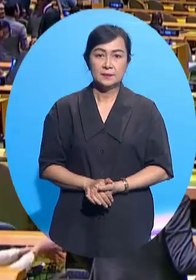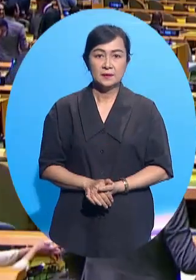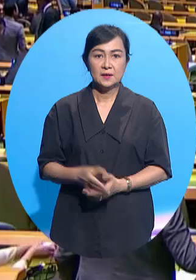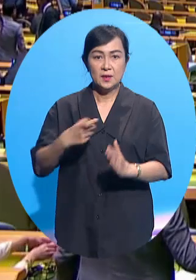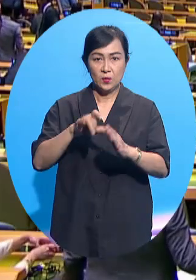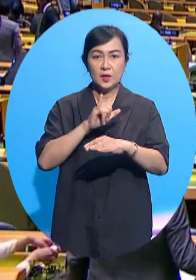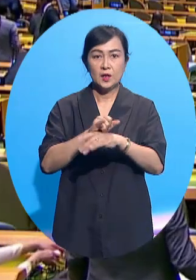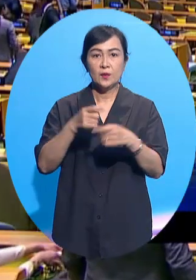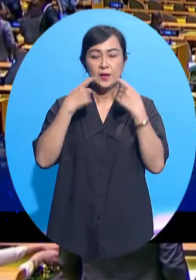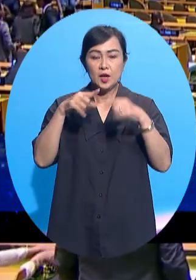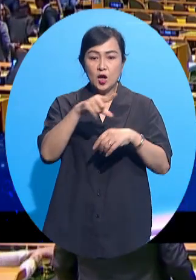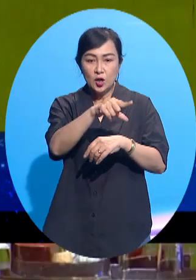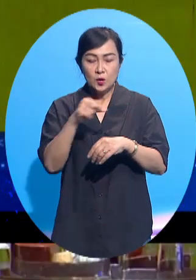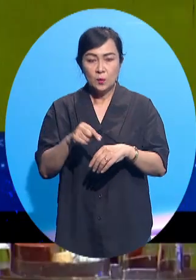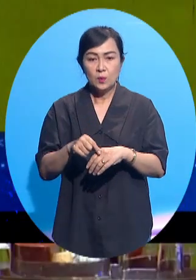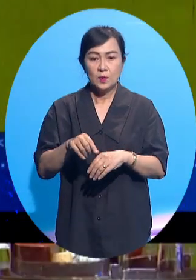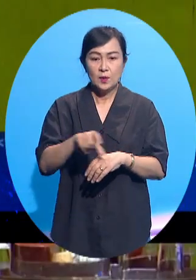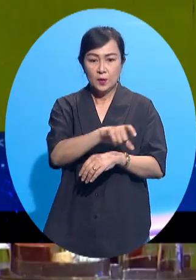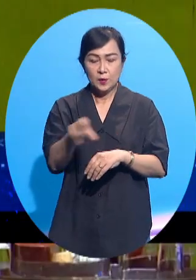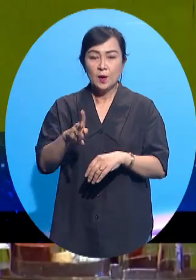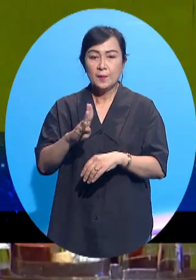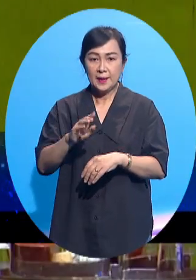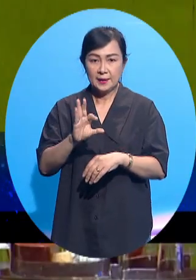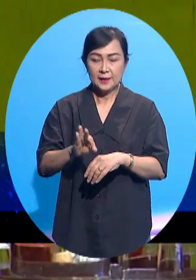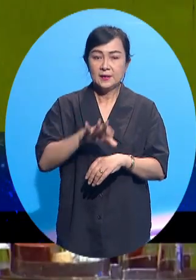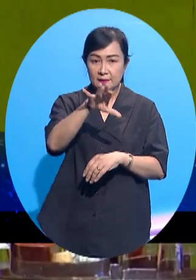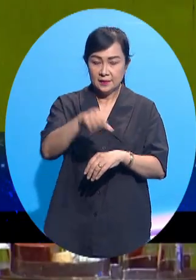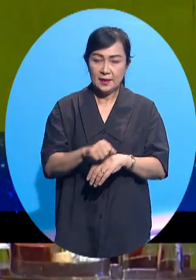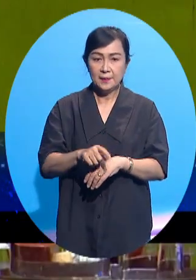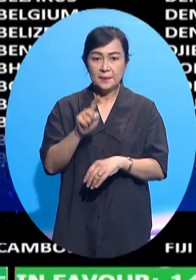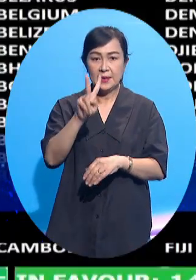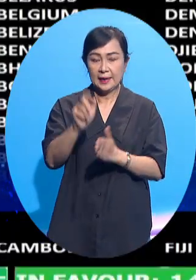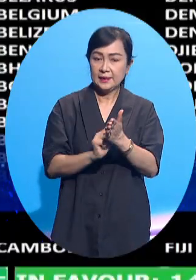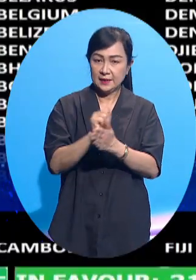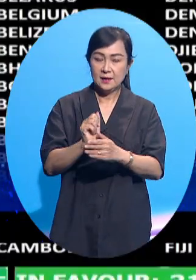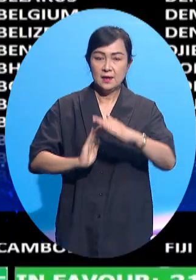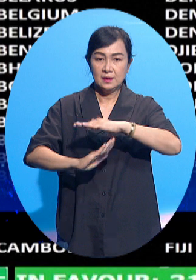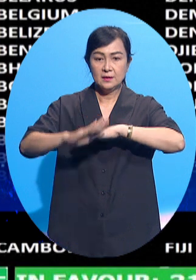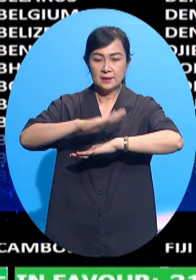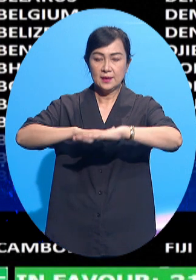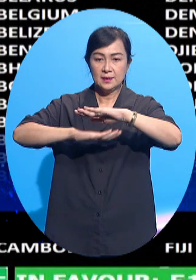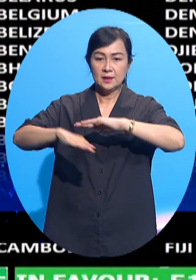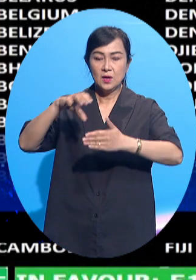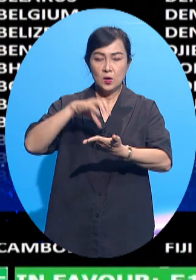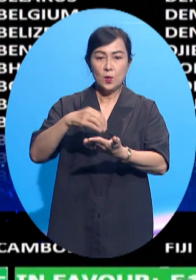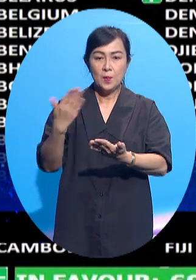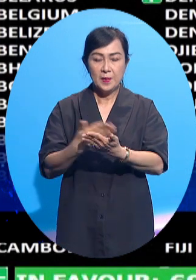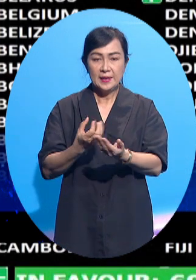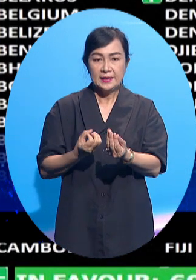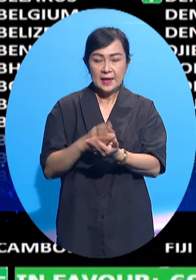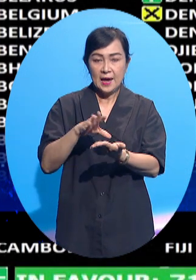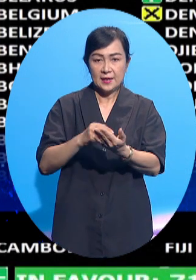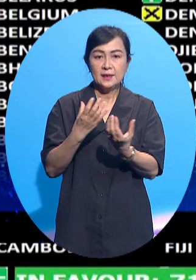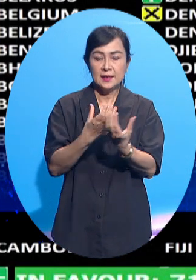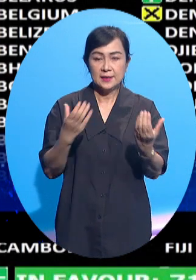Nghị quyết yêu cầu Israel rút khỏi các vùng lãnh thổ Palestine bị chiếm đóng trong vòng 12 tháng, ngừng xây dựng các khu định cư mới, trả lại đất đai và tài